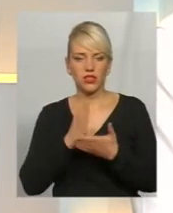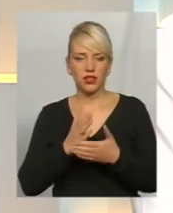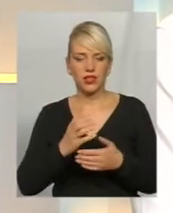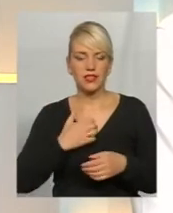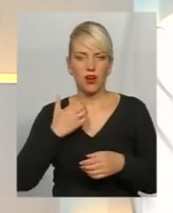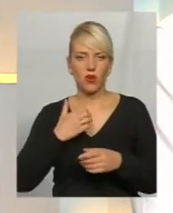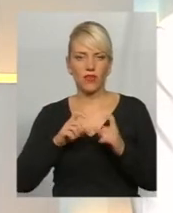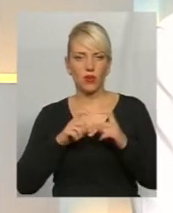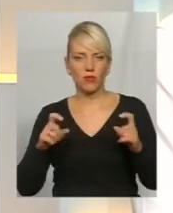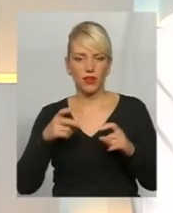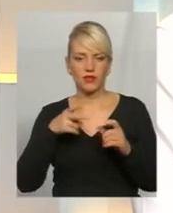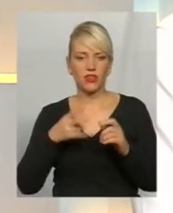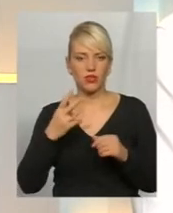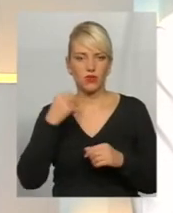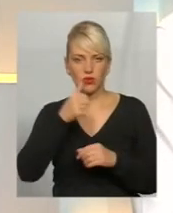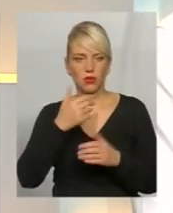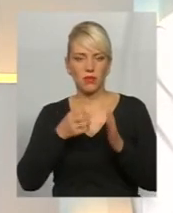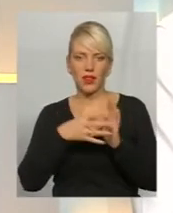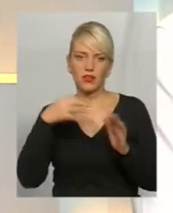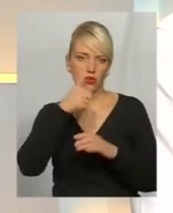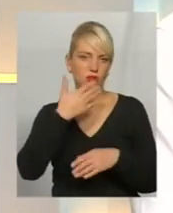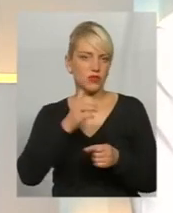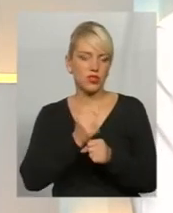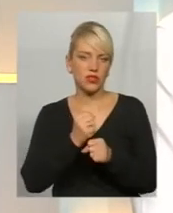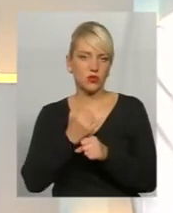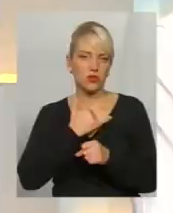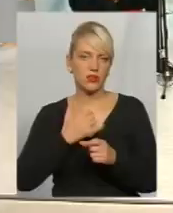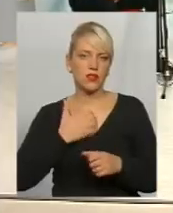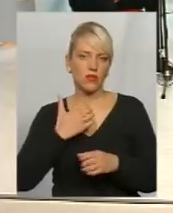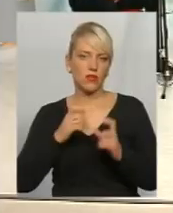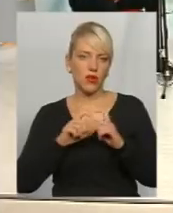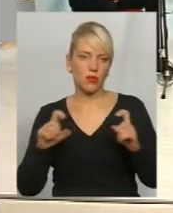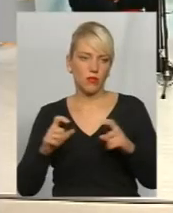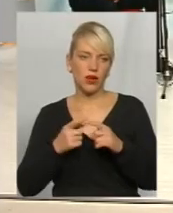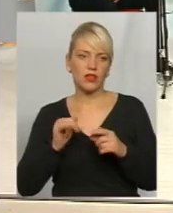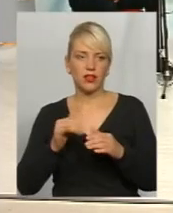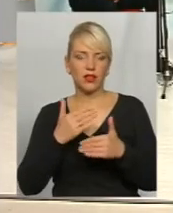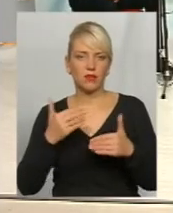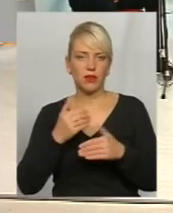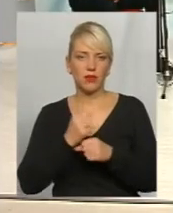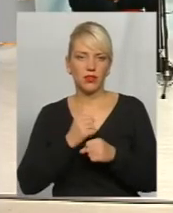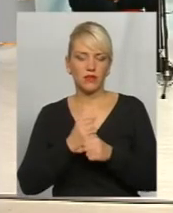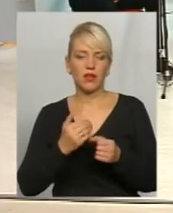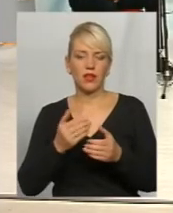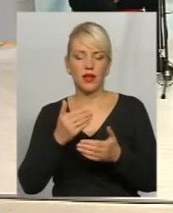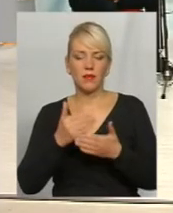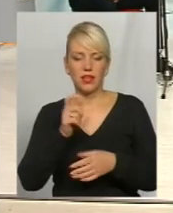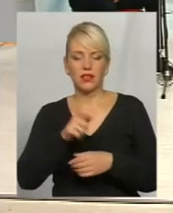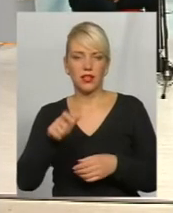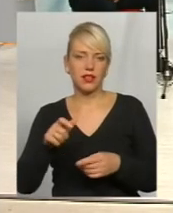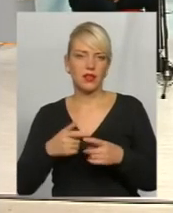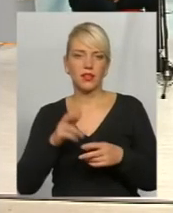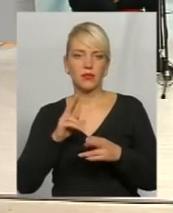Тобто вже 15 років діють, і навіть на цьому прикладі можна подивитися, як вони виконували свої зобов'язання, як вони працювали перед клієнтами, з